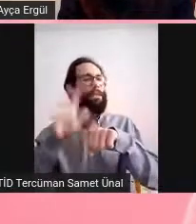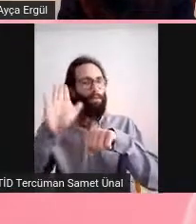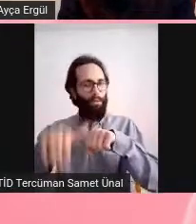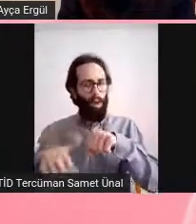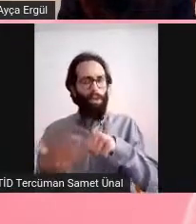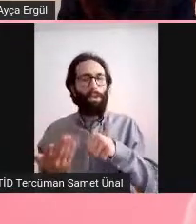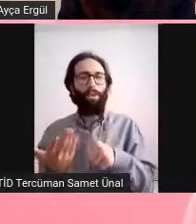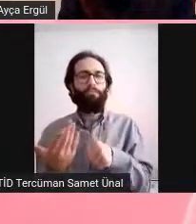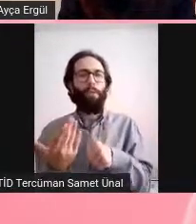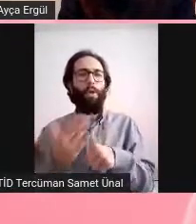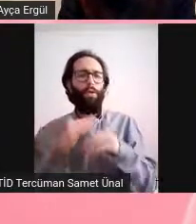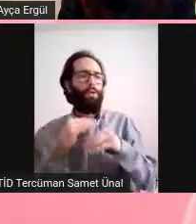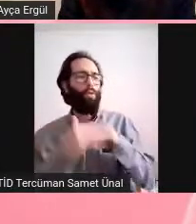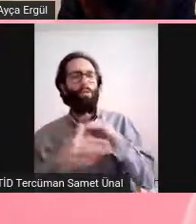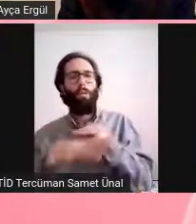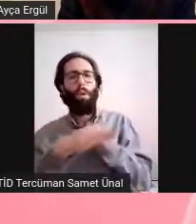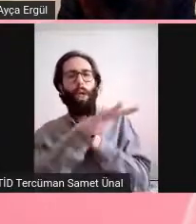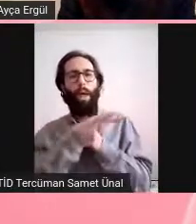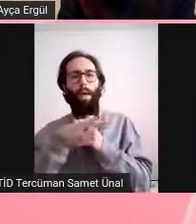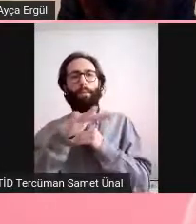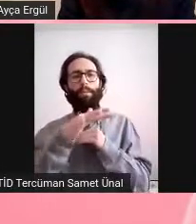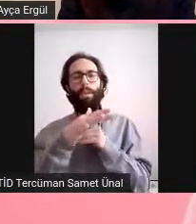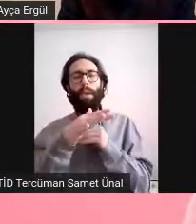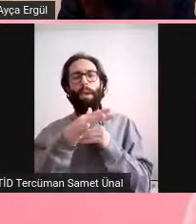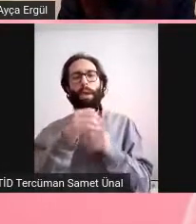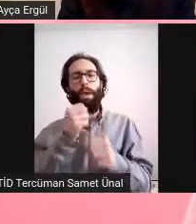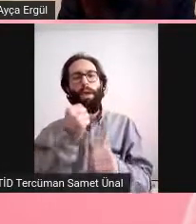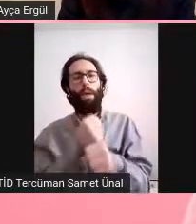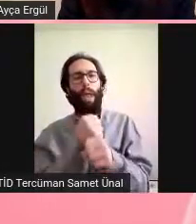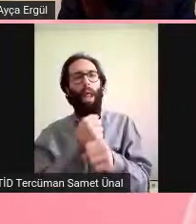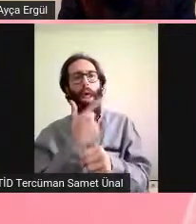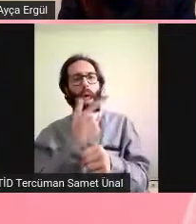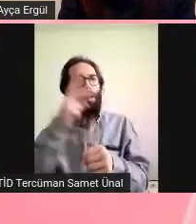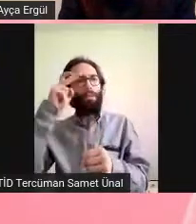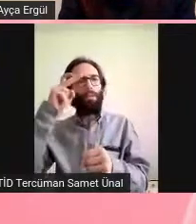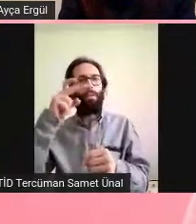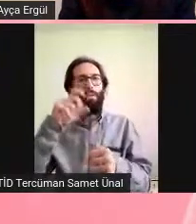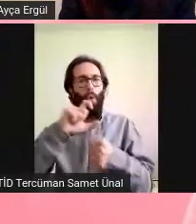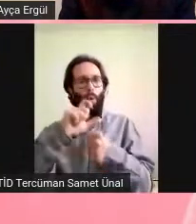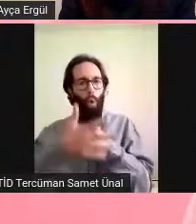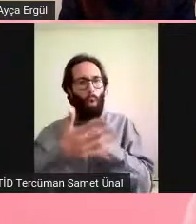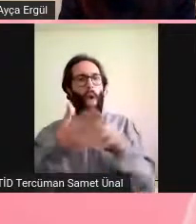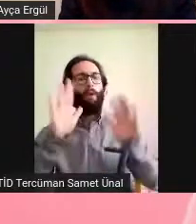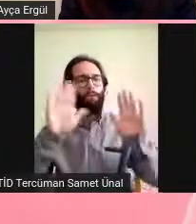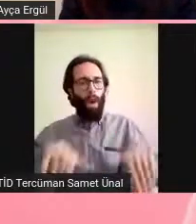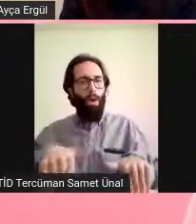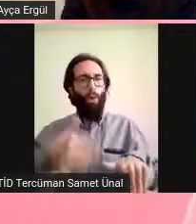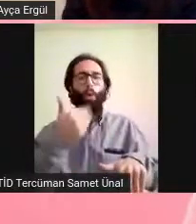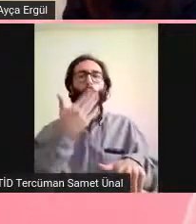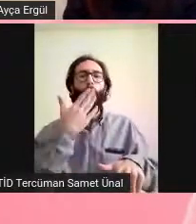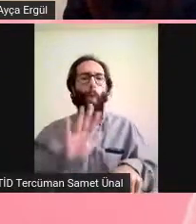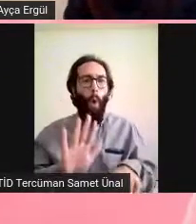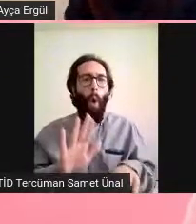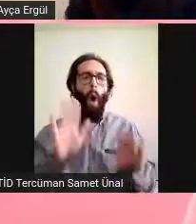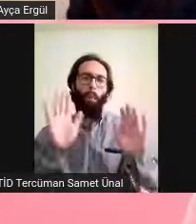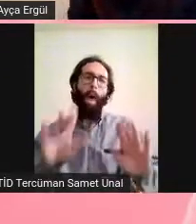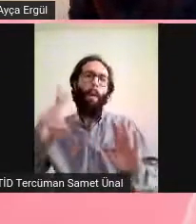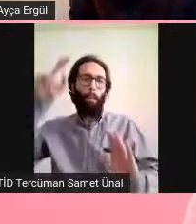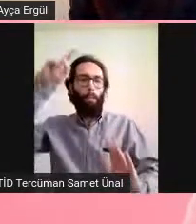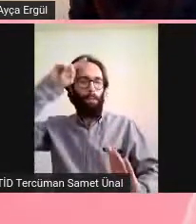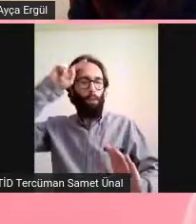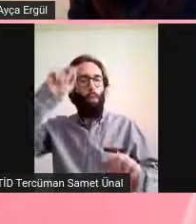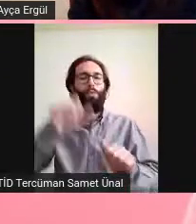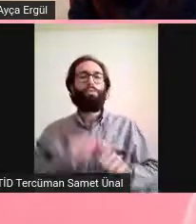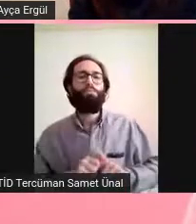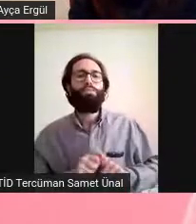genel olarak yakalanan yakalanmayan herkese posttraumatik stres disorder diye tabir edilebilecek şeyler var.